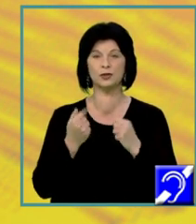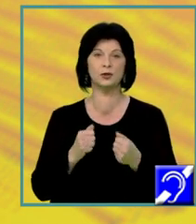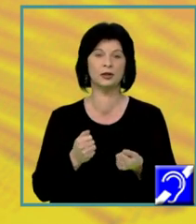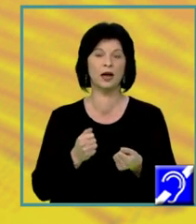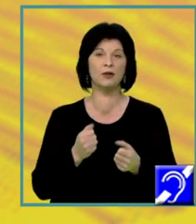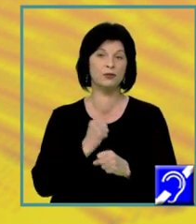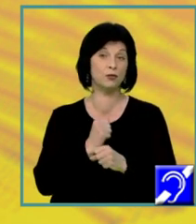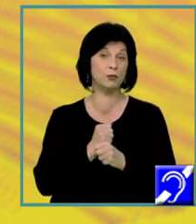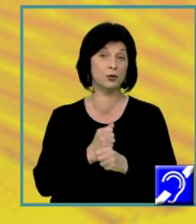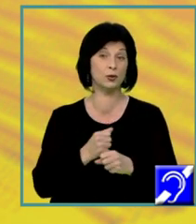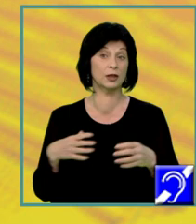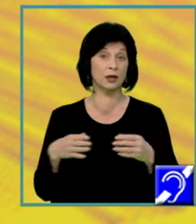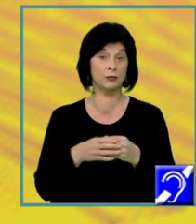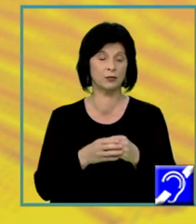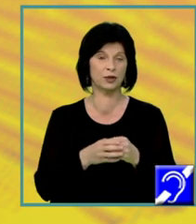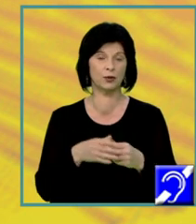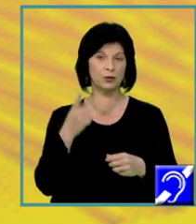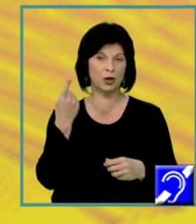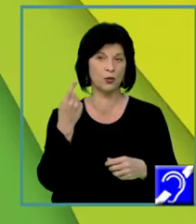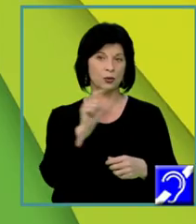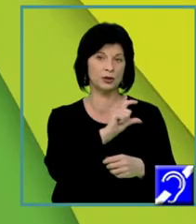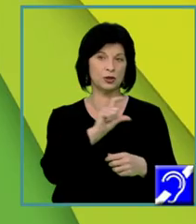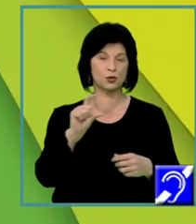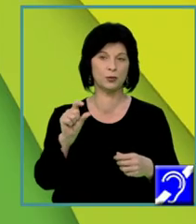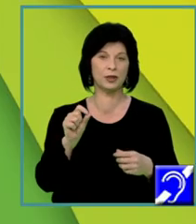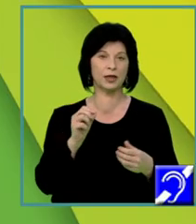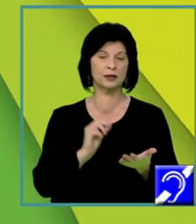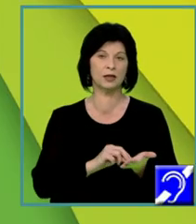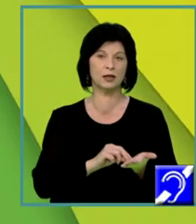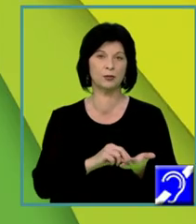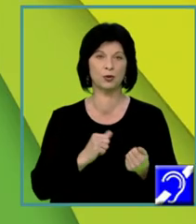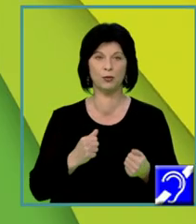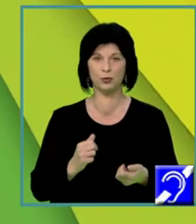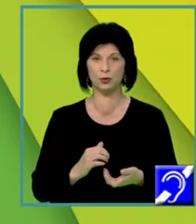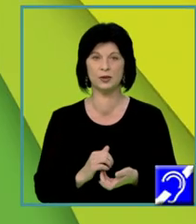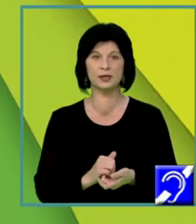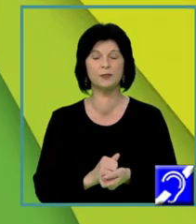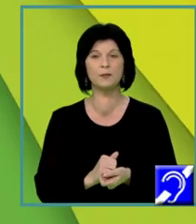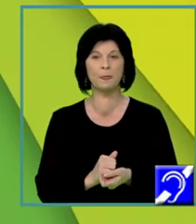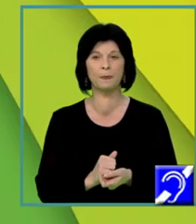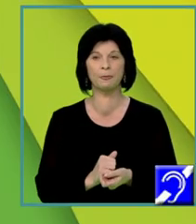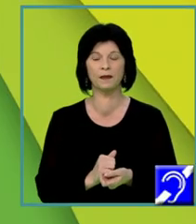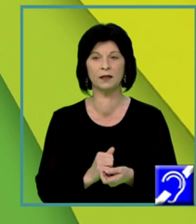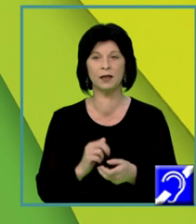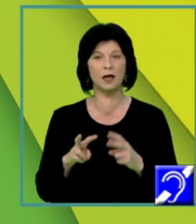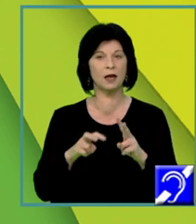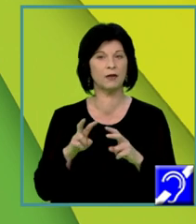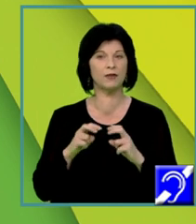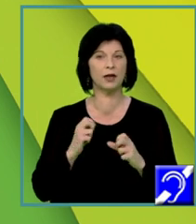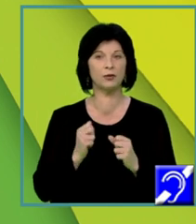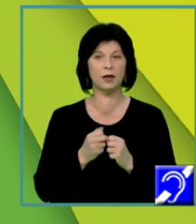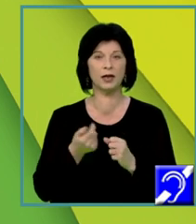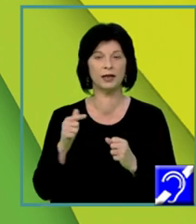unul dintre subiectele propuse de către Centrul Național de Politici și Evaluare în Educație pentru